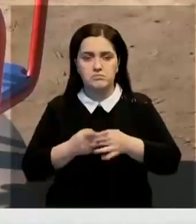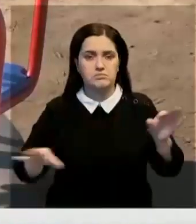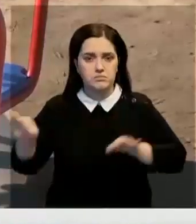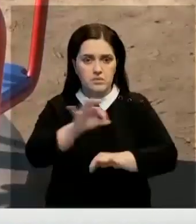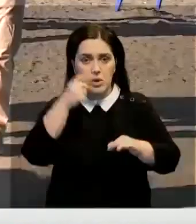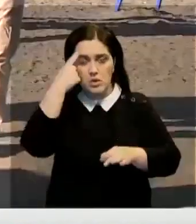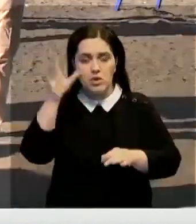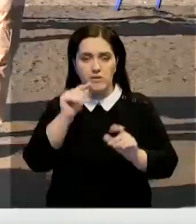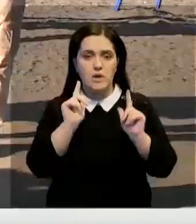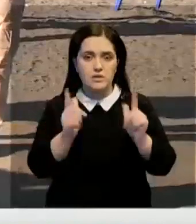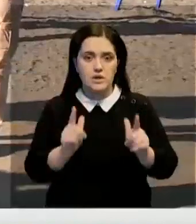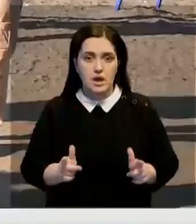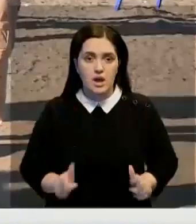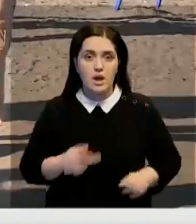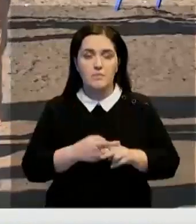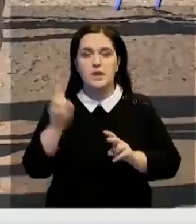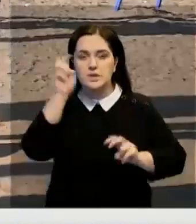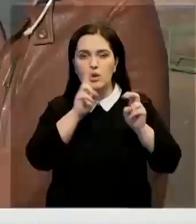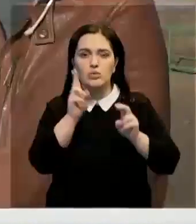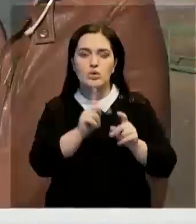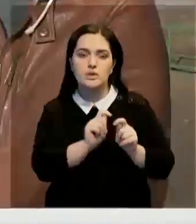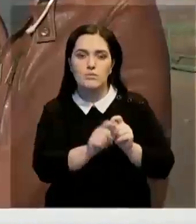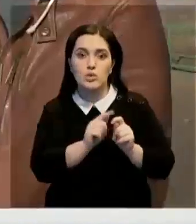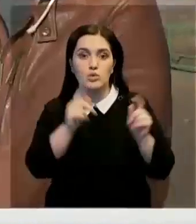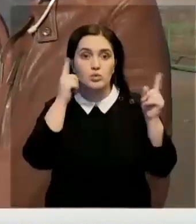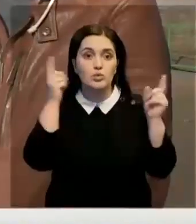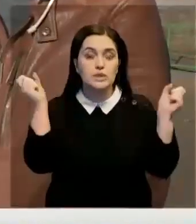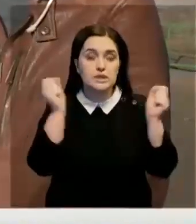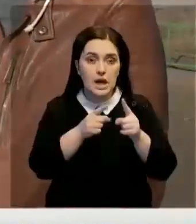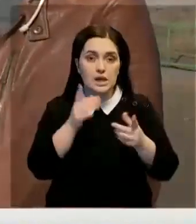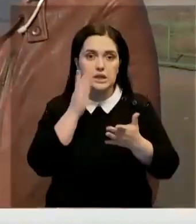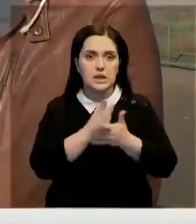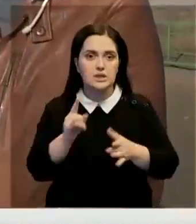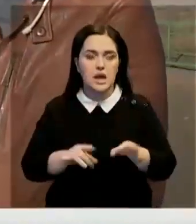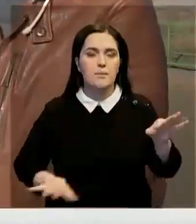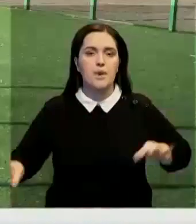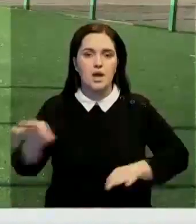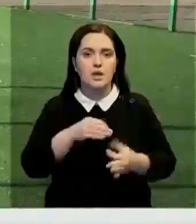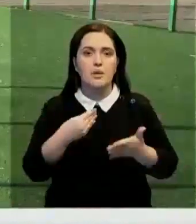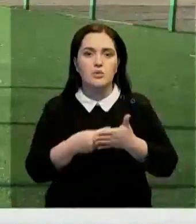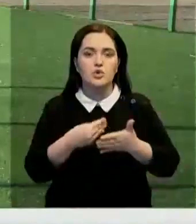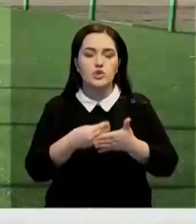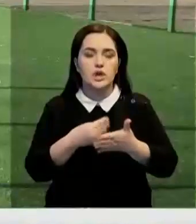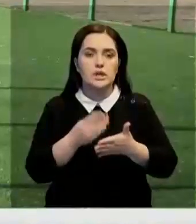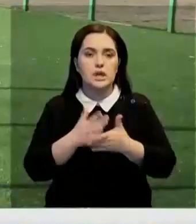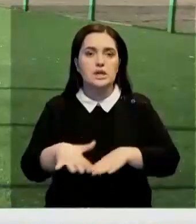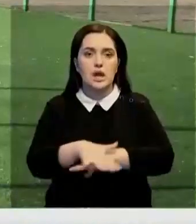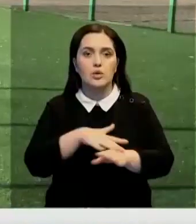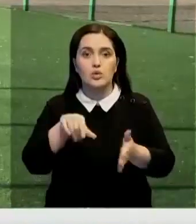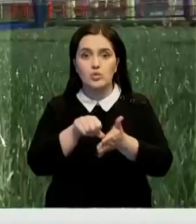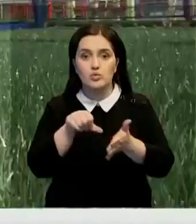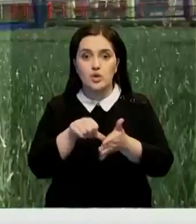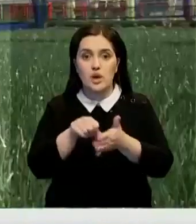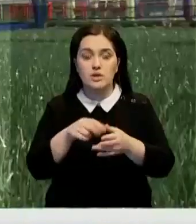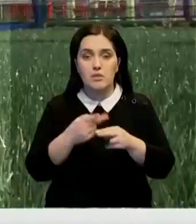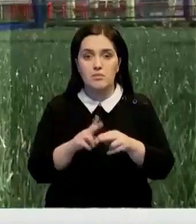поддержали остальные. Сначала искали спонсоров, а затем узнали о проекте бюджет народного участия и отправили заявку. В результате на пустыре